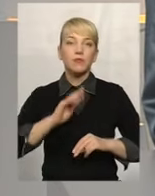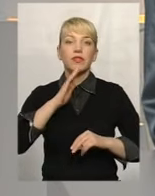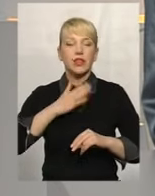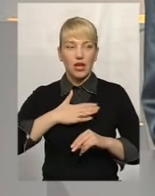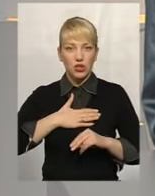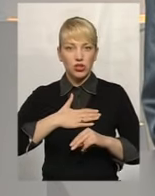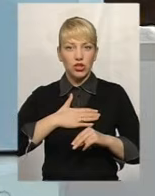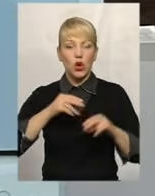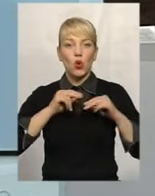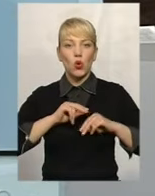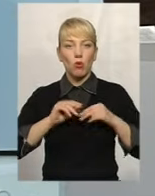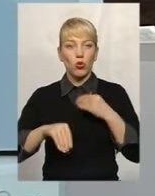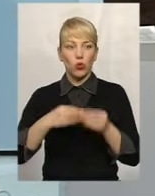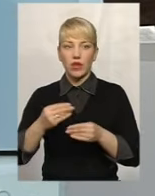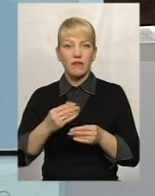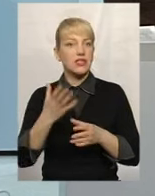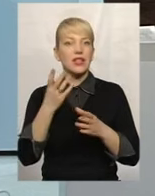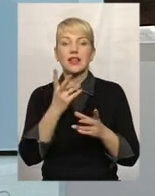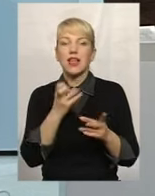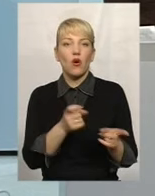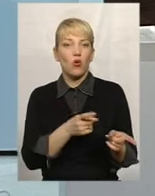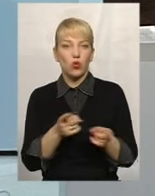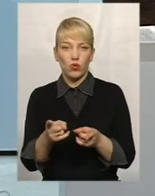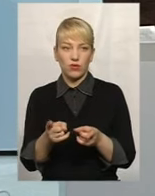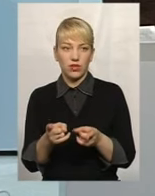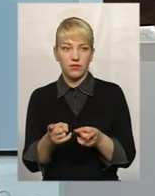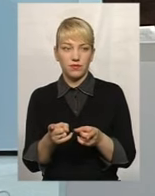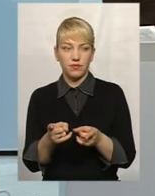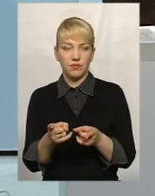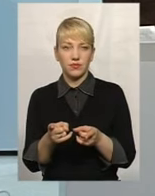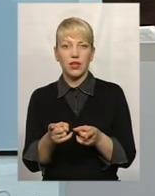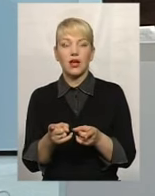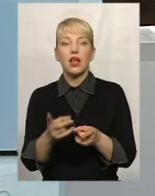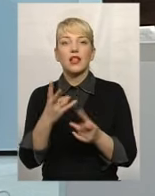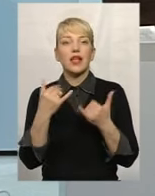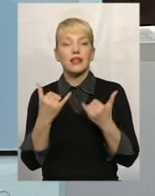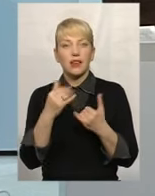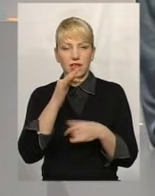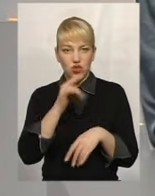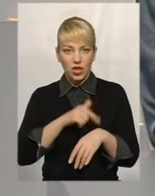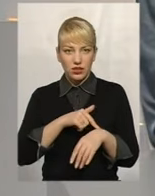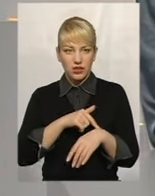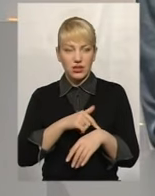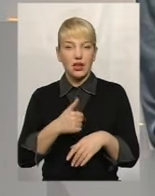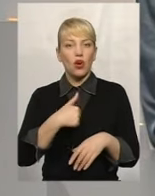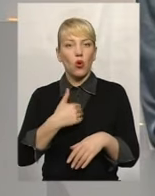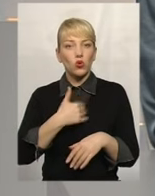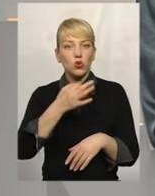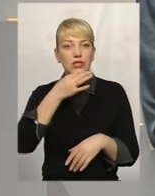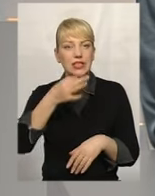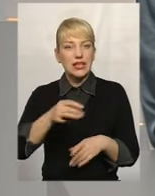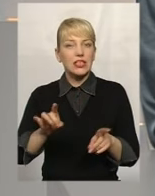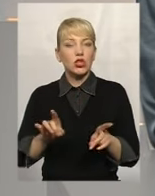роботодавці не готові освоювати? На даний час хочу сказати, що